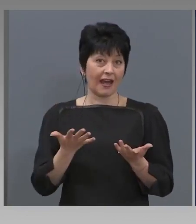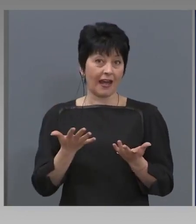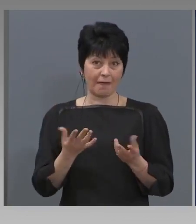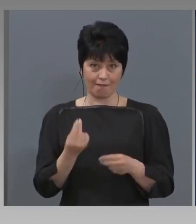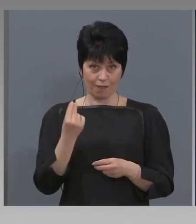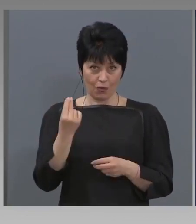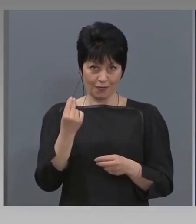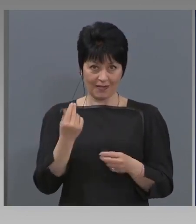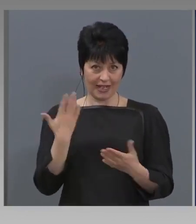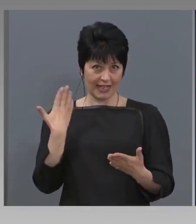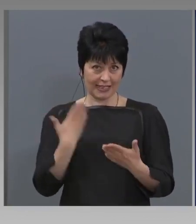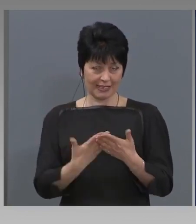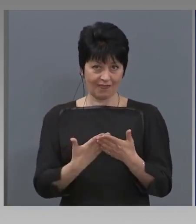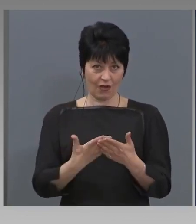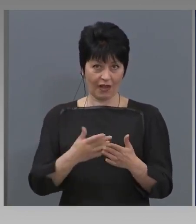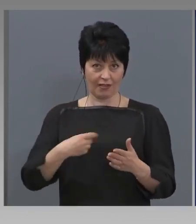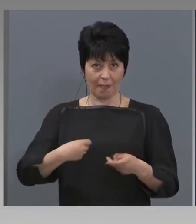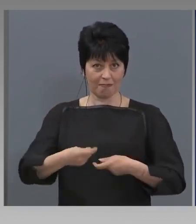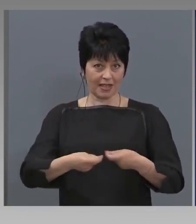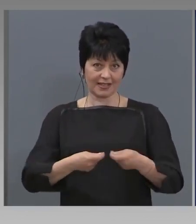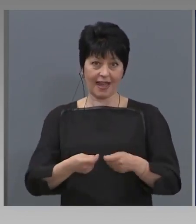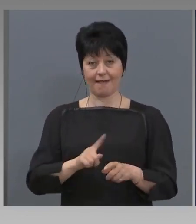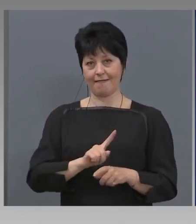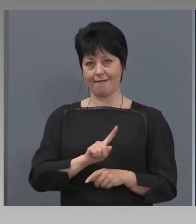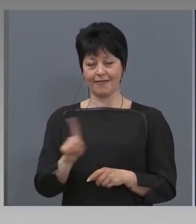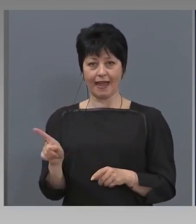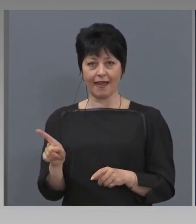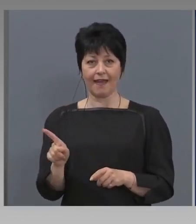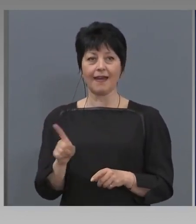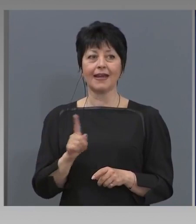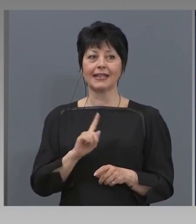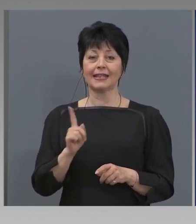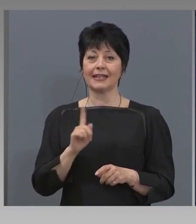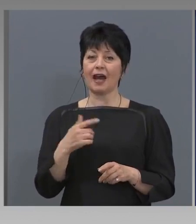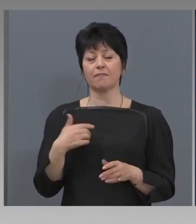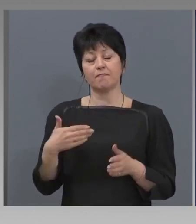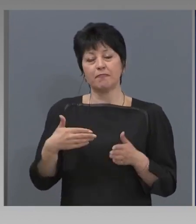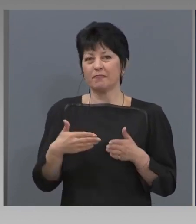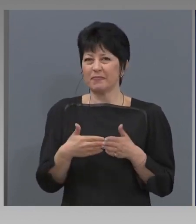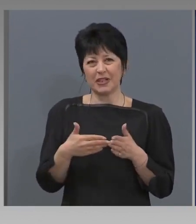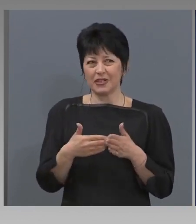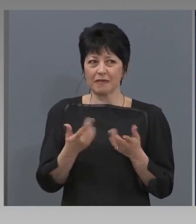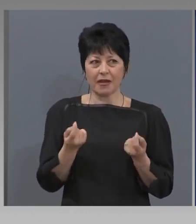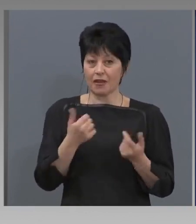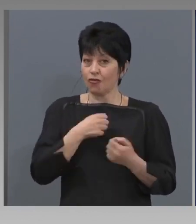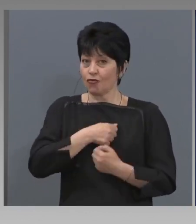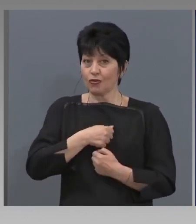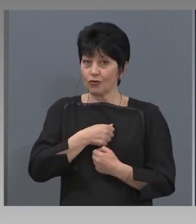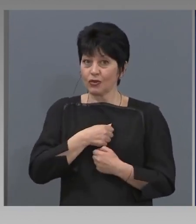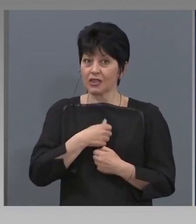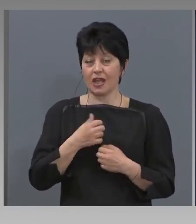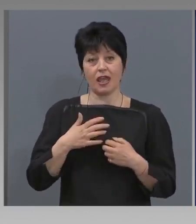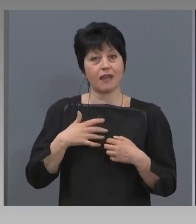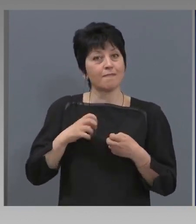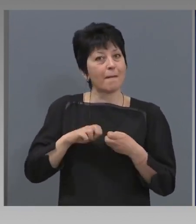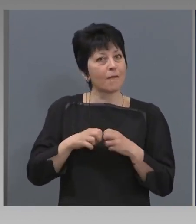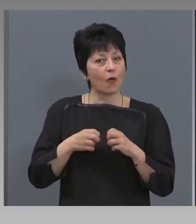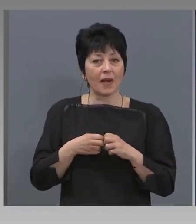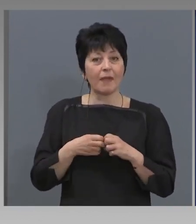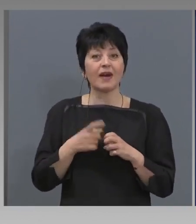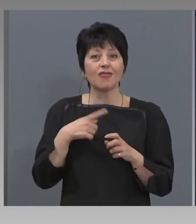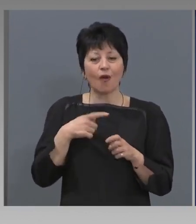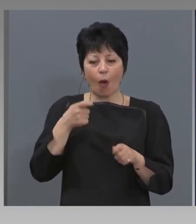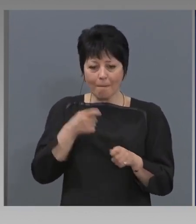затворен пазар. Не. Да, причиняваме трудности, причиняваме проблеми, но го правиме за